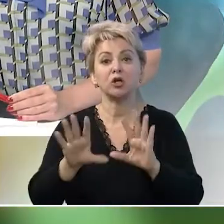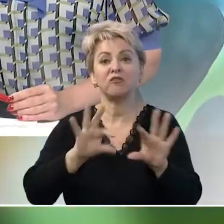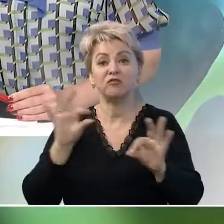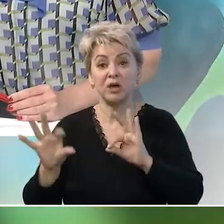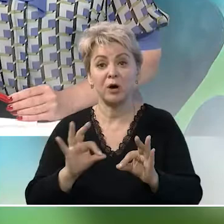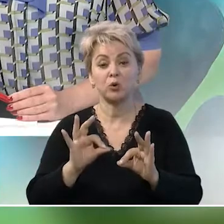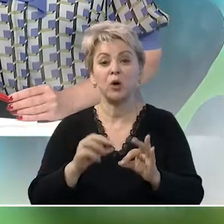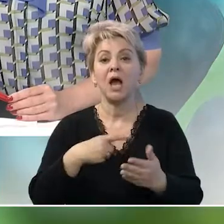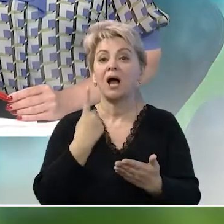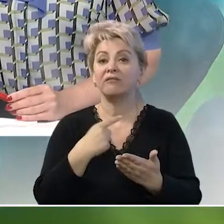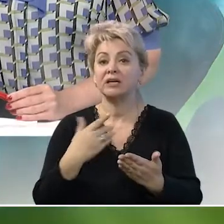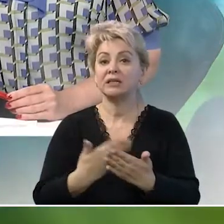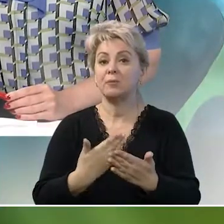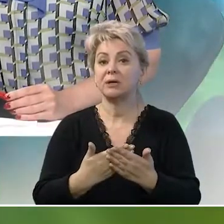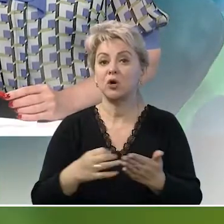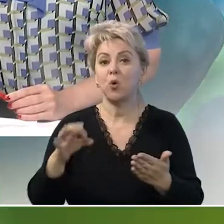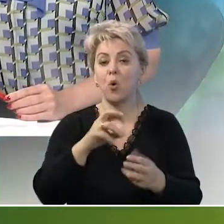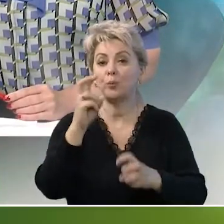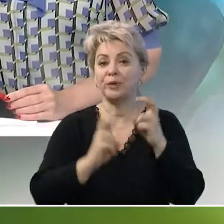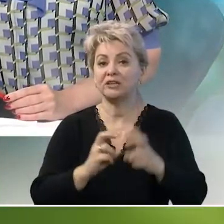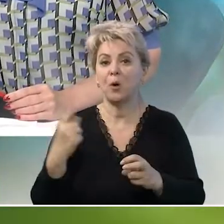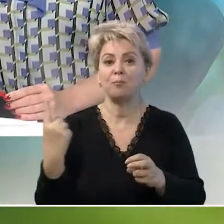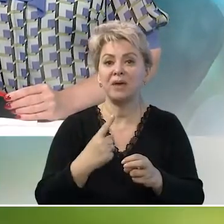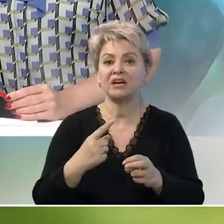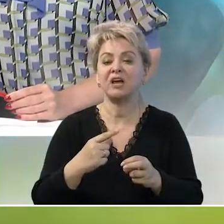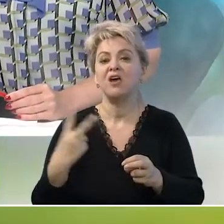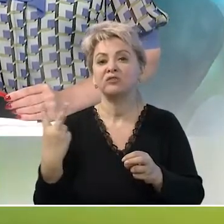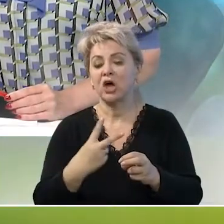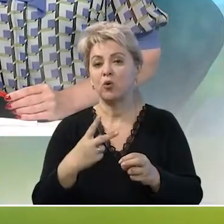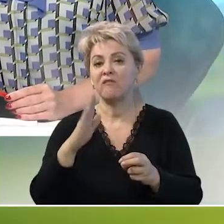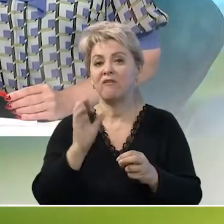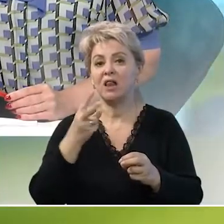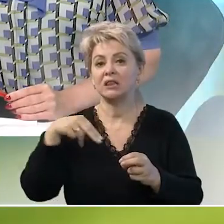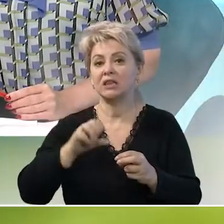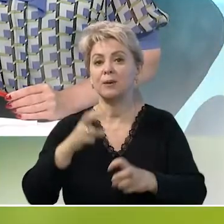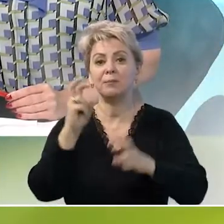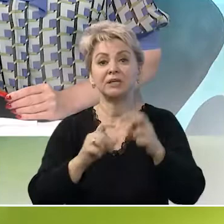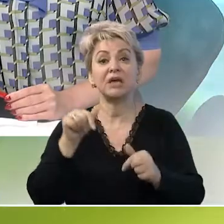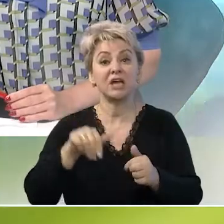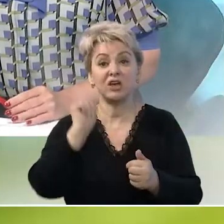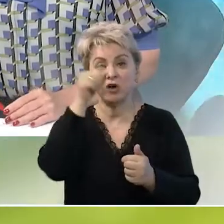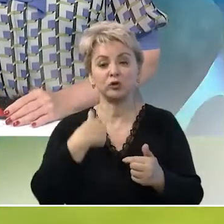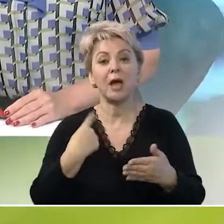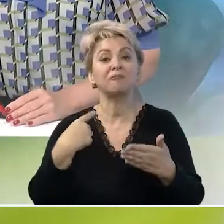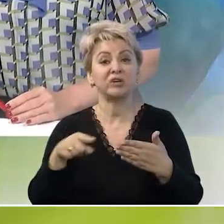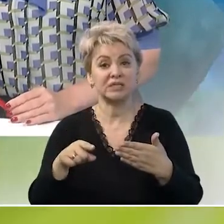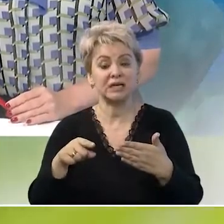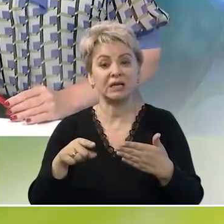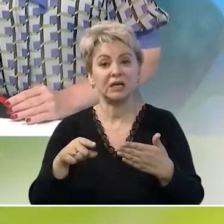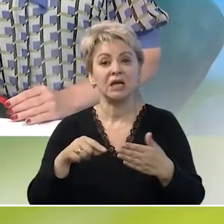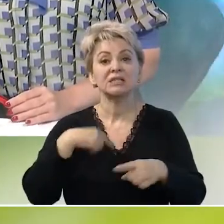выборку и проговорить, допустим, о предприятиях первой волны, второй и предприятиях текущего года, я бы выделил